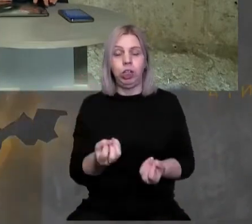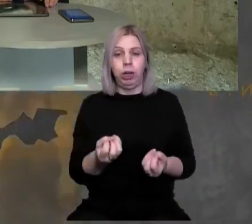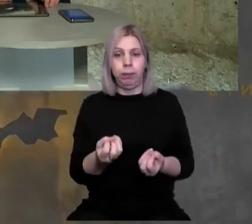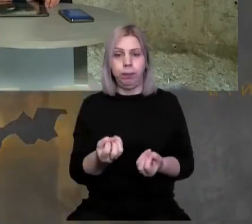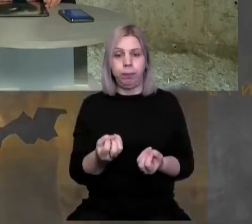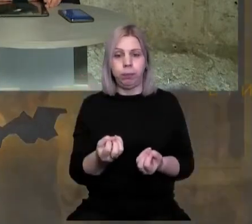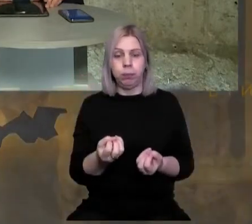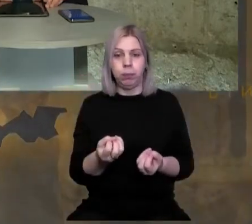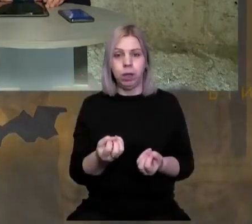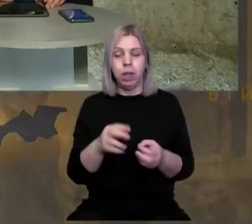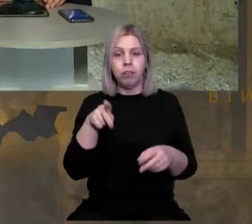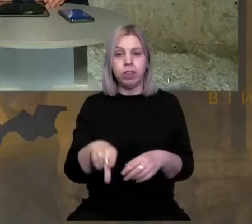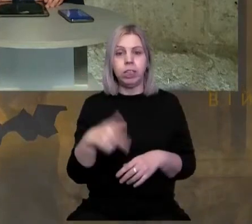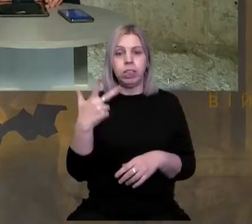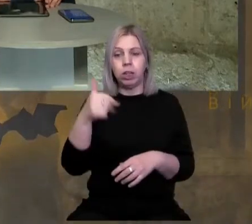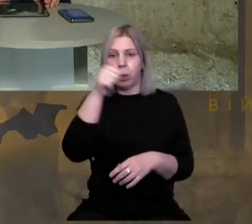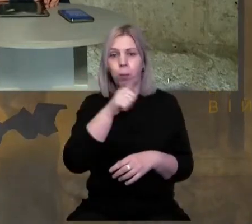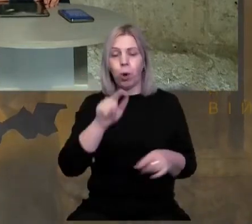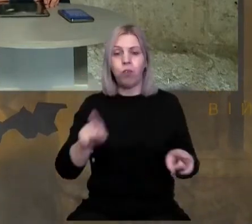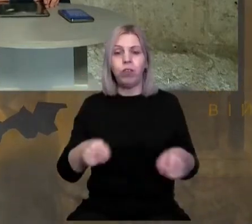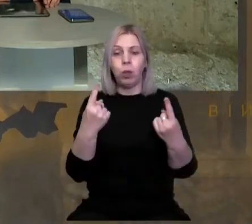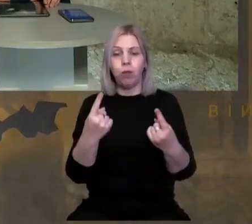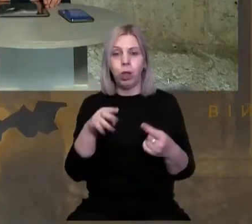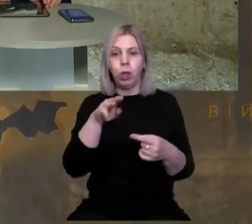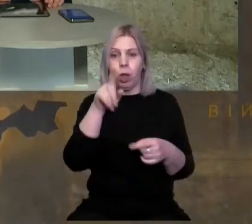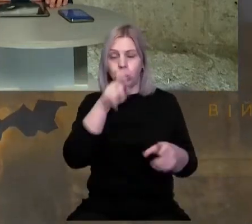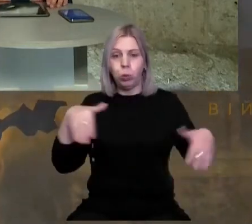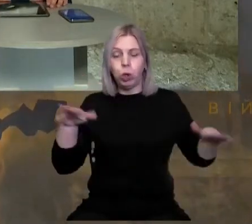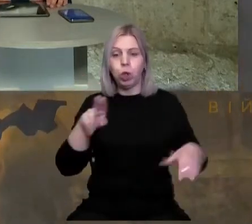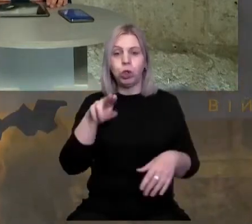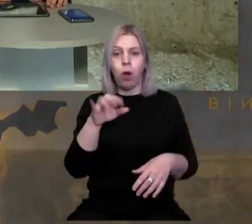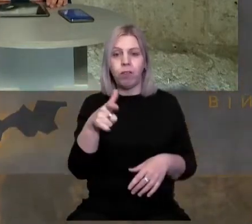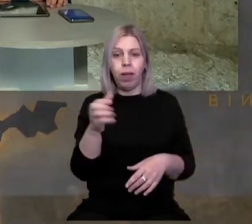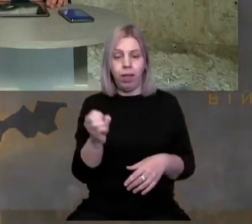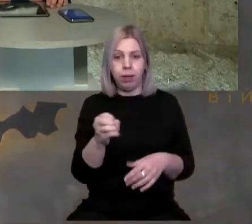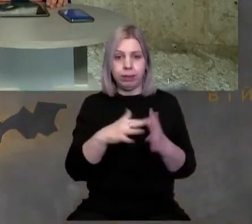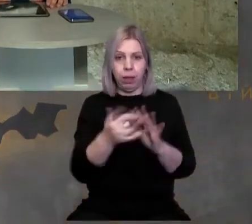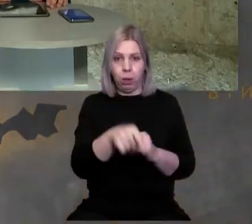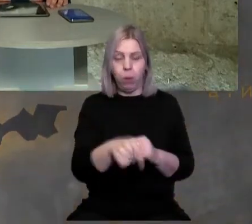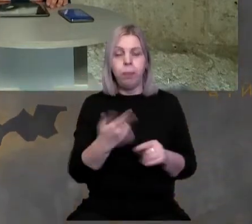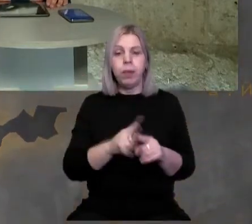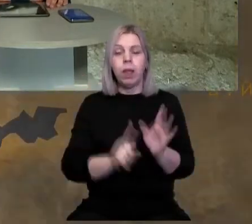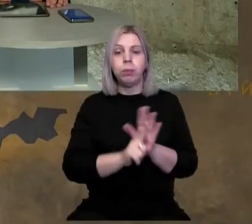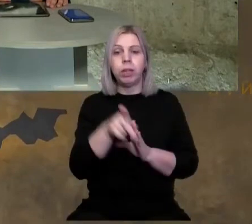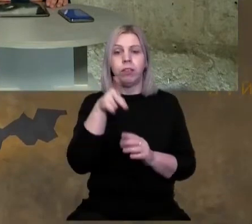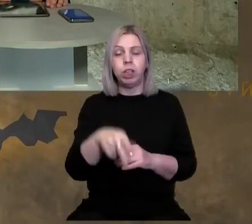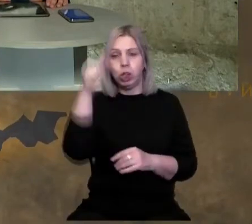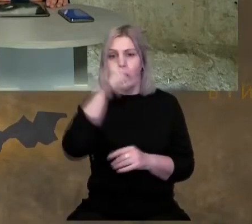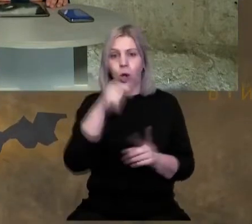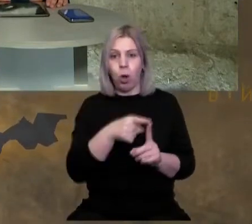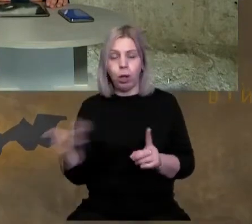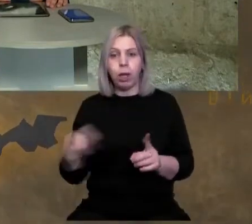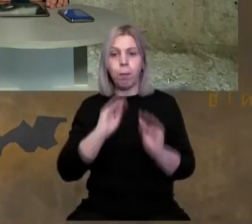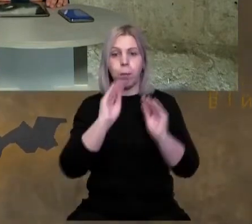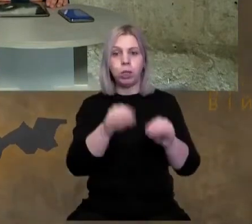в 2003 році відновили Турула в Довгому, а також на початку 2000-х років